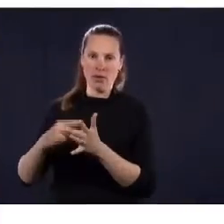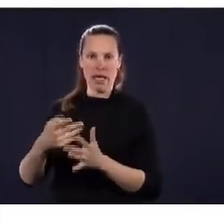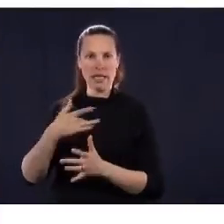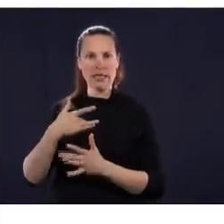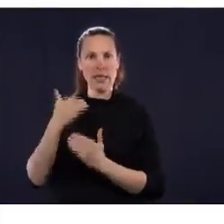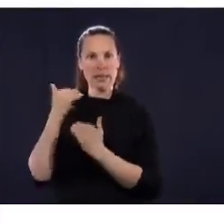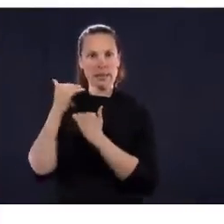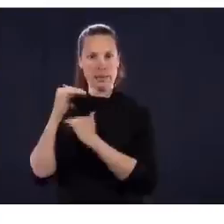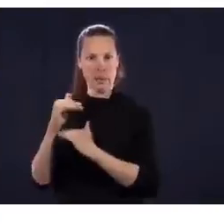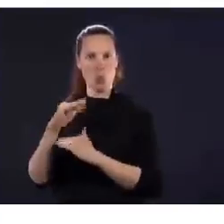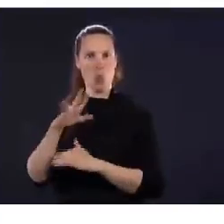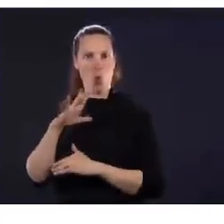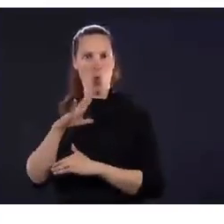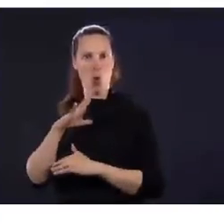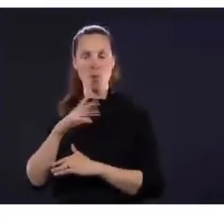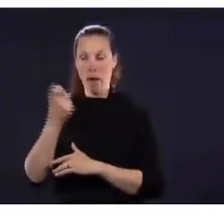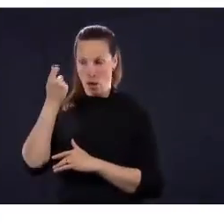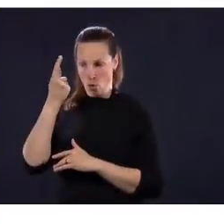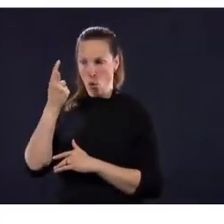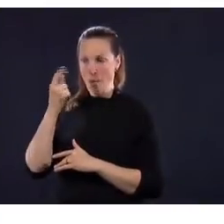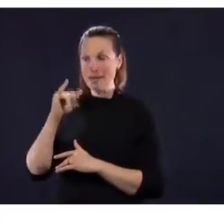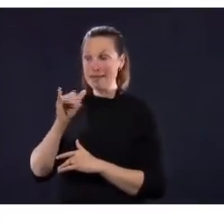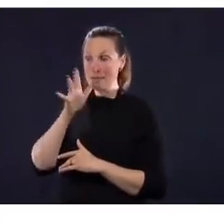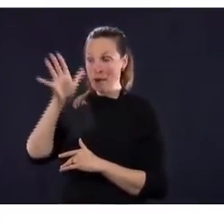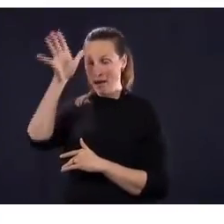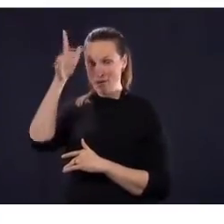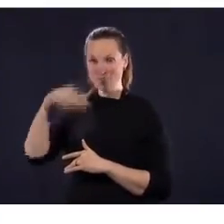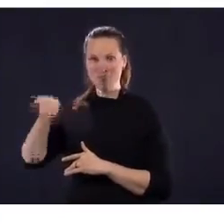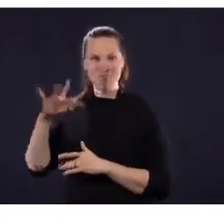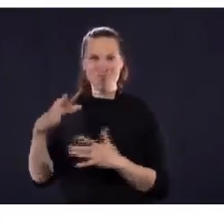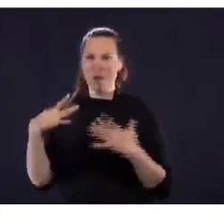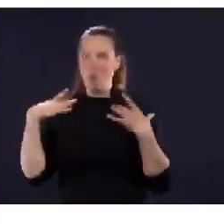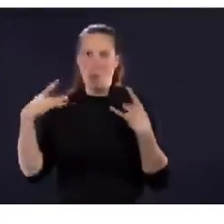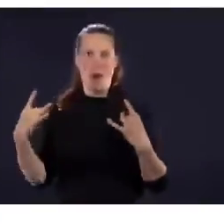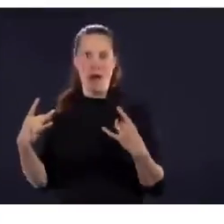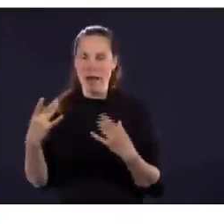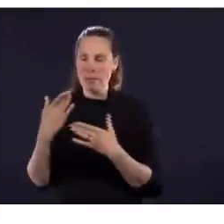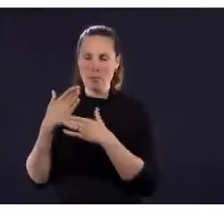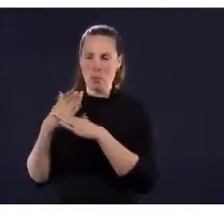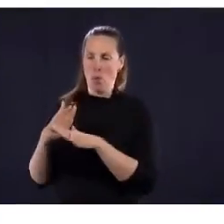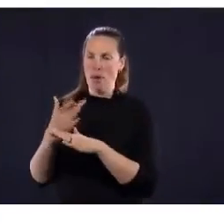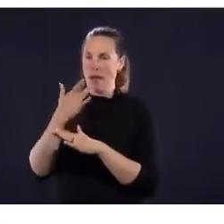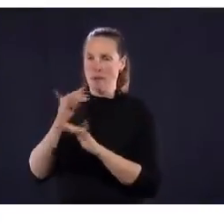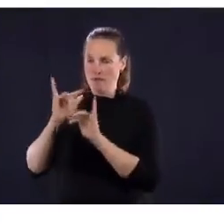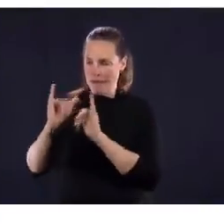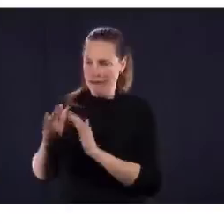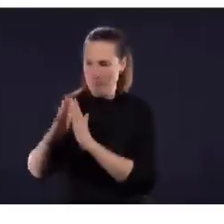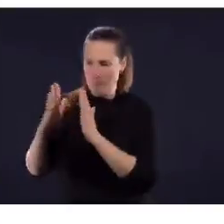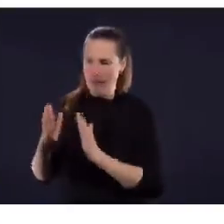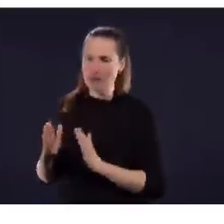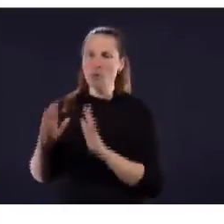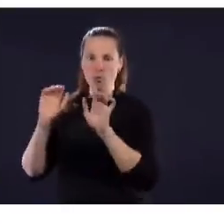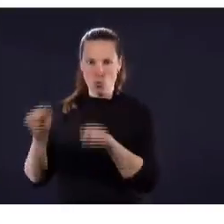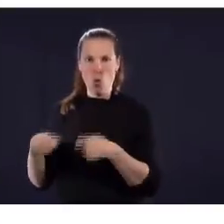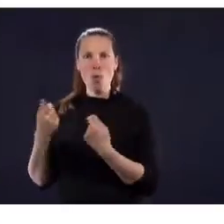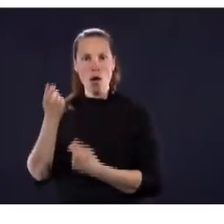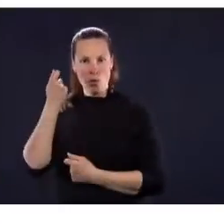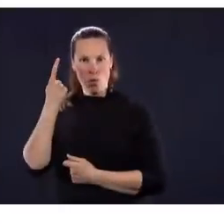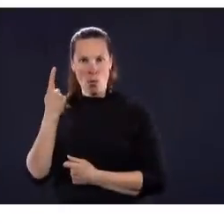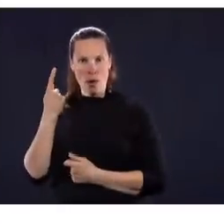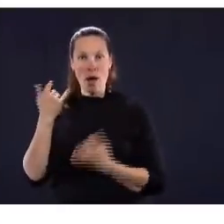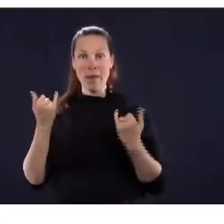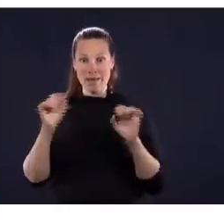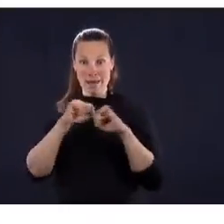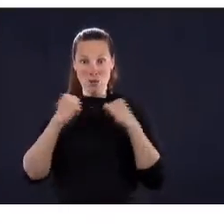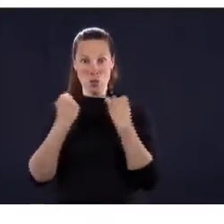sur les indicateurs économiques du mois d'avril, début mai. Qu-ce que vous avez en main? Est-ce que c'est pire que vous pensiez? Est-ce que c'est mieux décourageant, pas? Puis